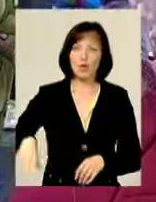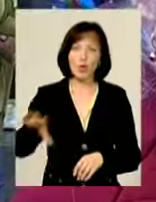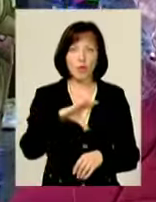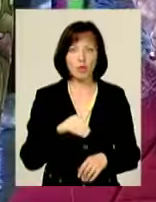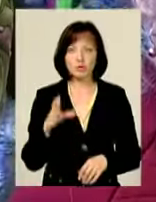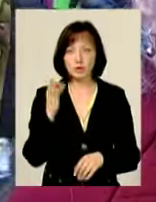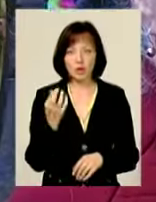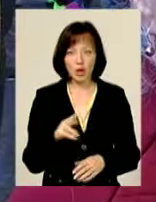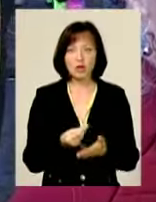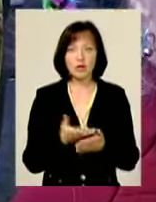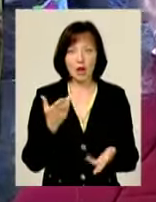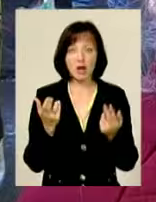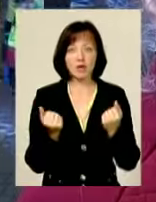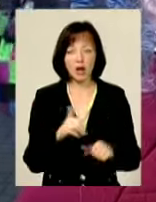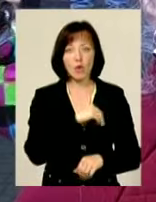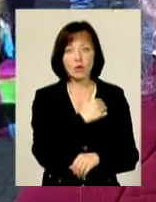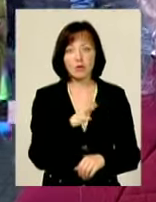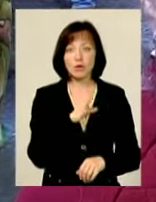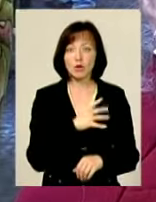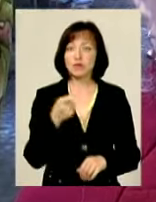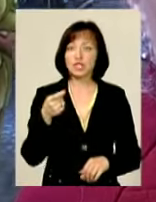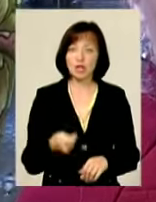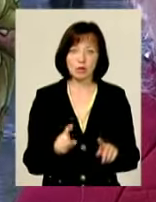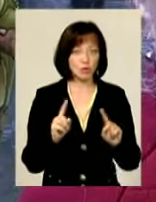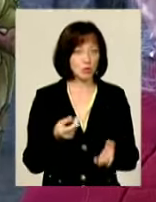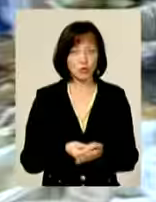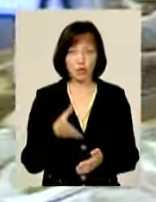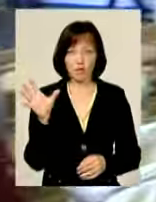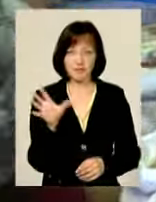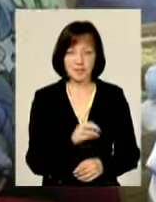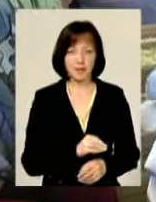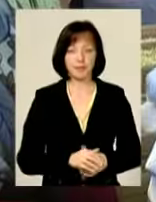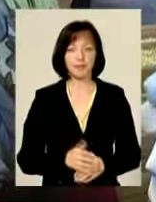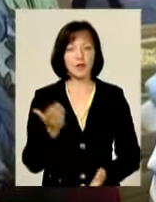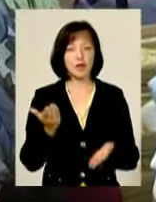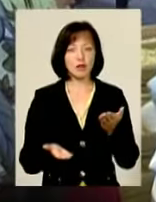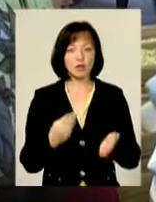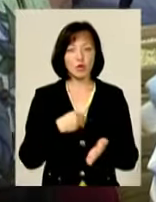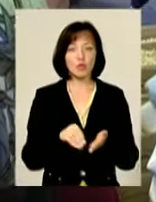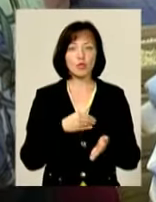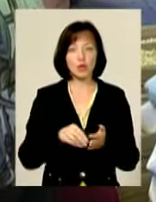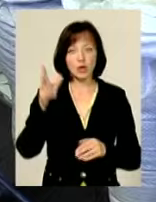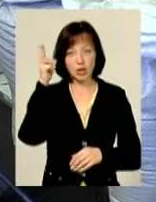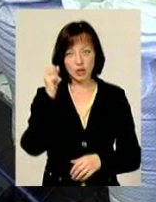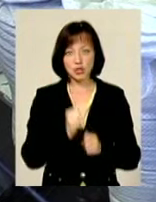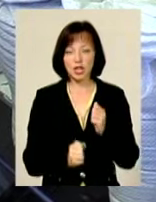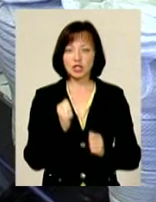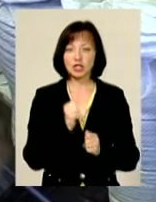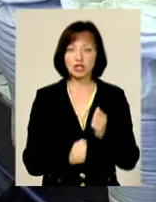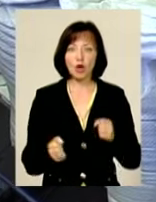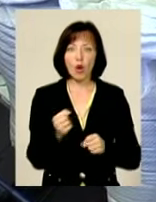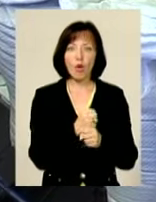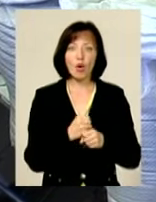Дорога, звісно, хотілося, щоб було б дешево, бо дуже дорога все Якщо й купують гречану крупу, то частіше її